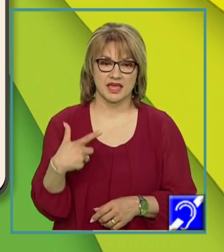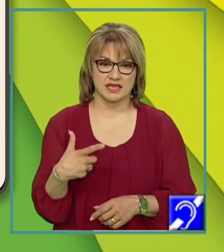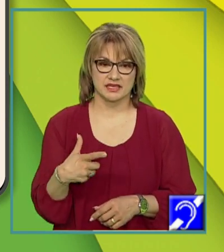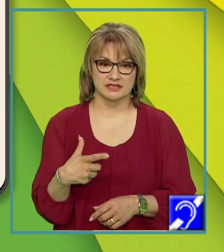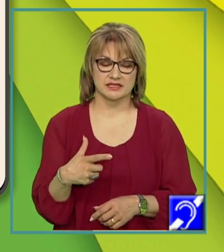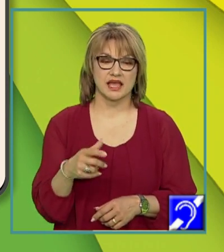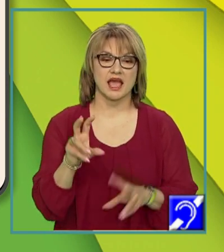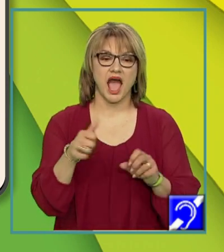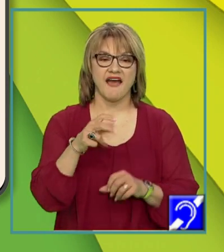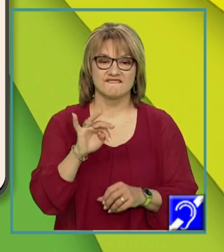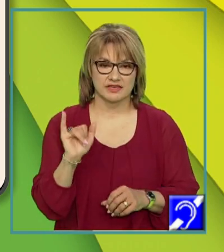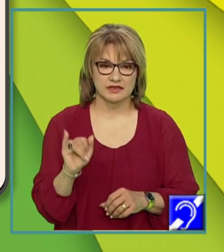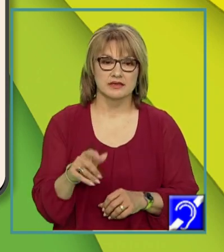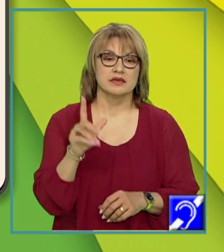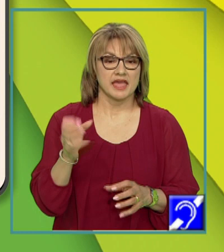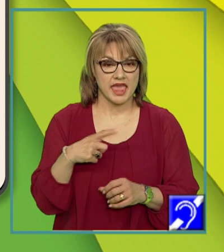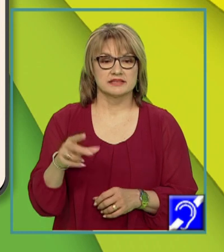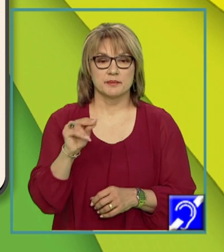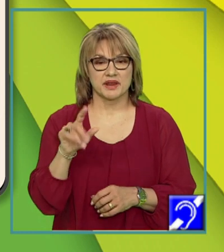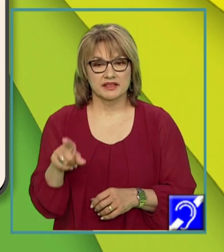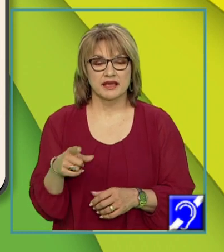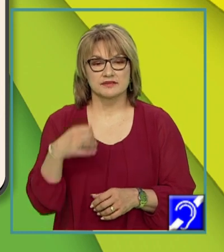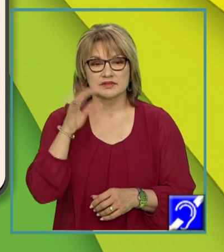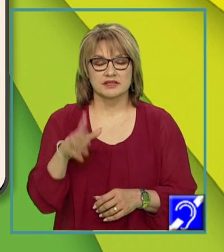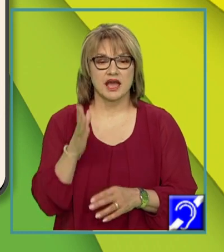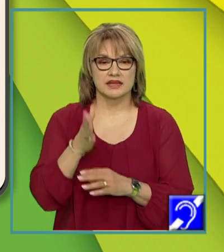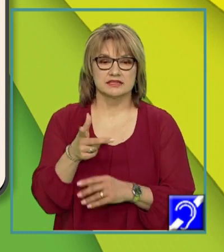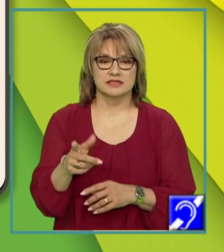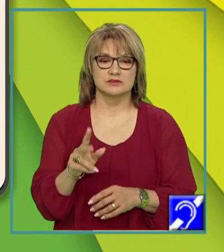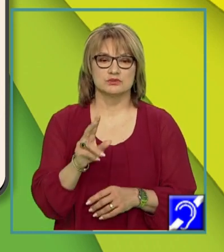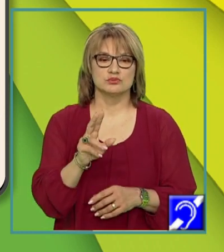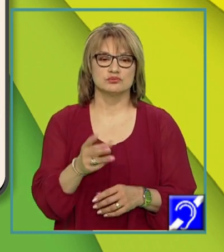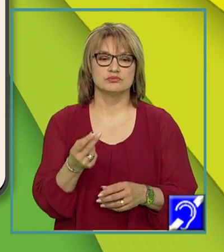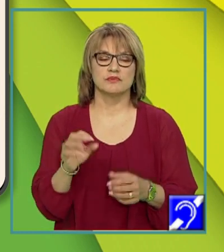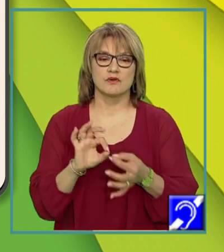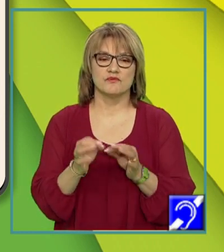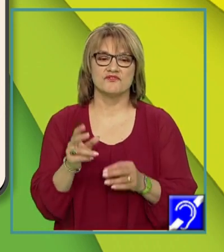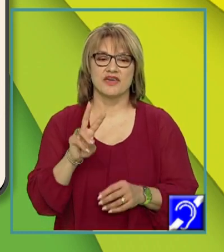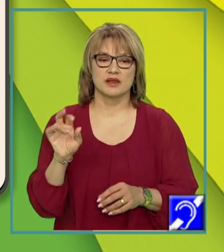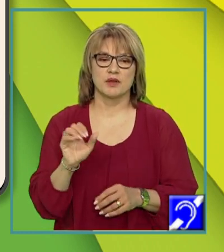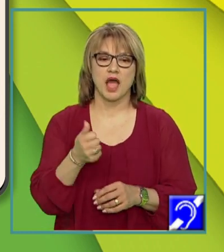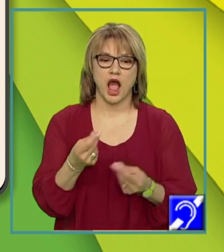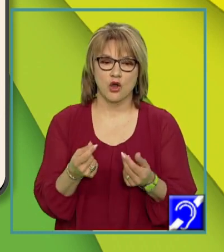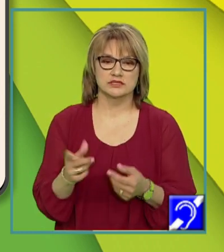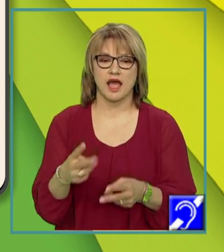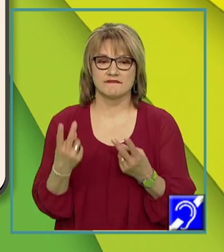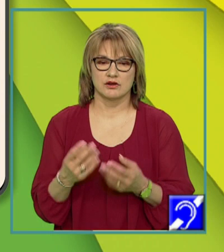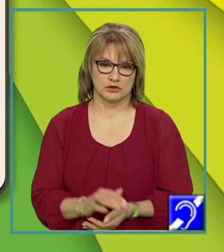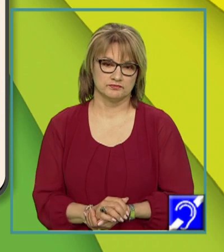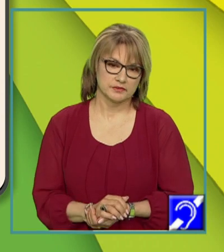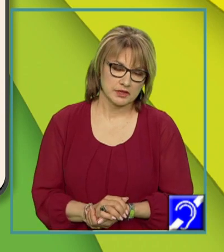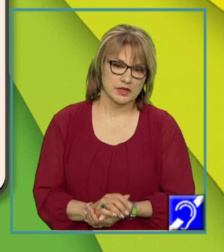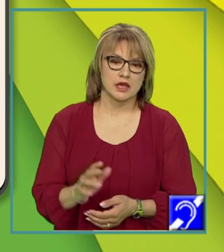când are sensul verbelor a costa, a valora. Plușul a fost 10 lei.